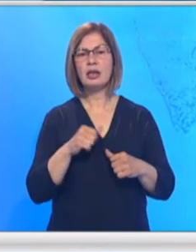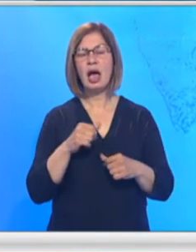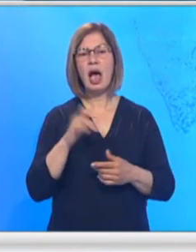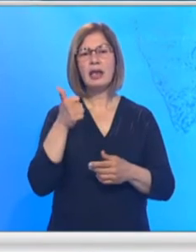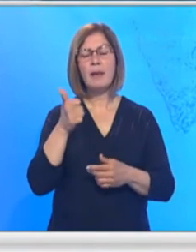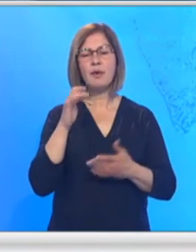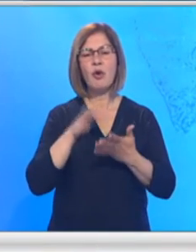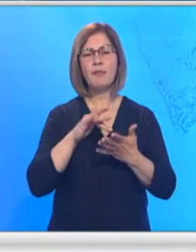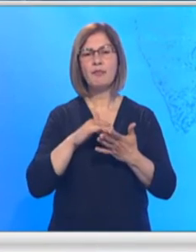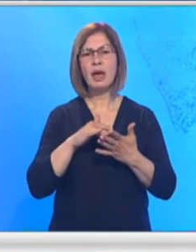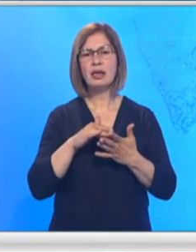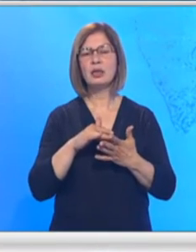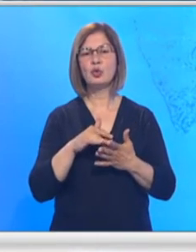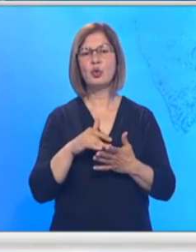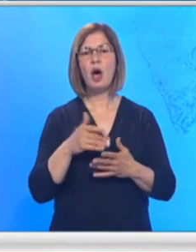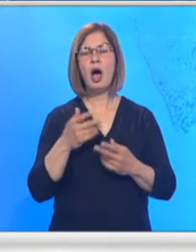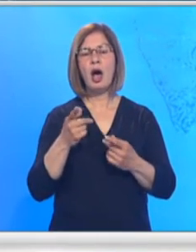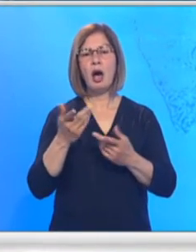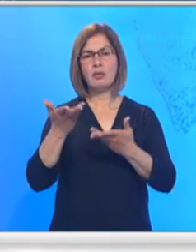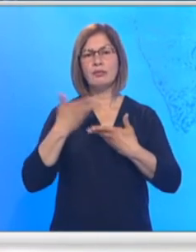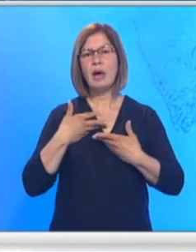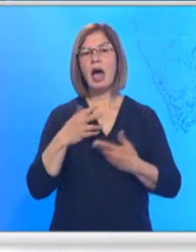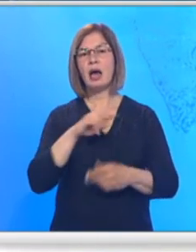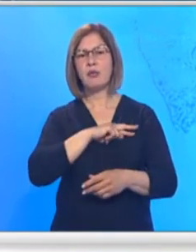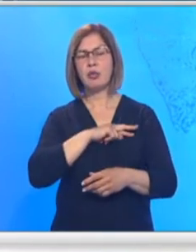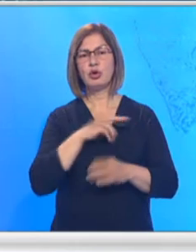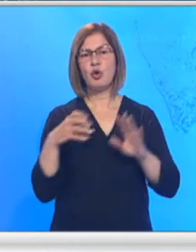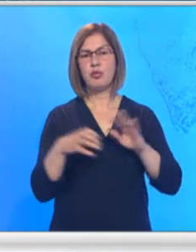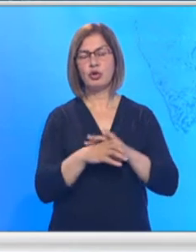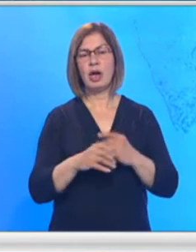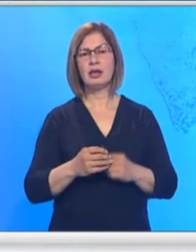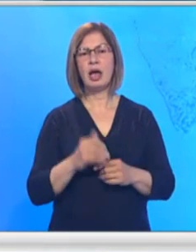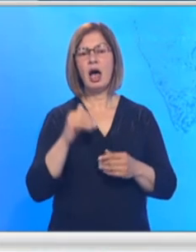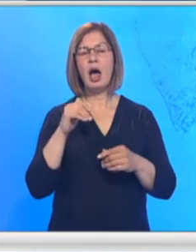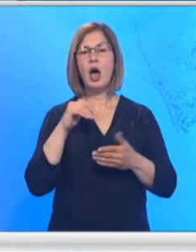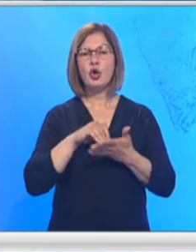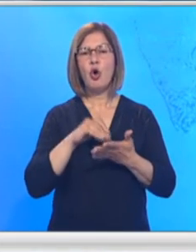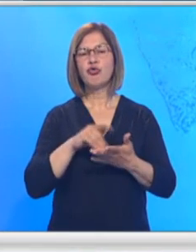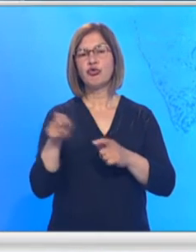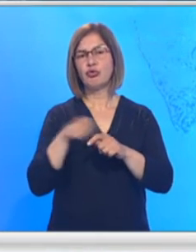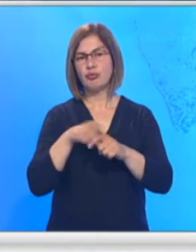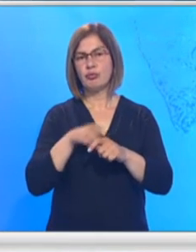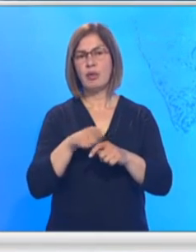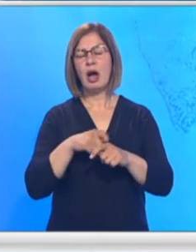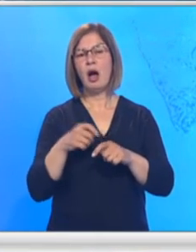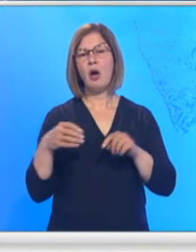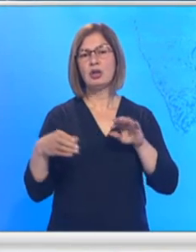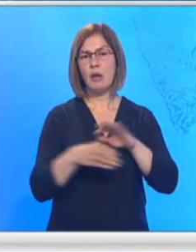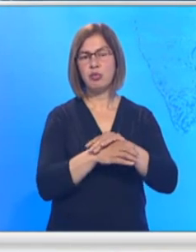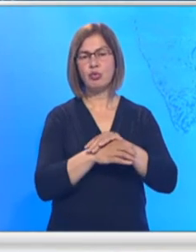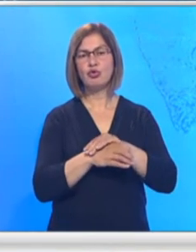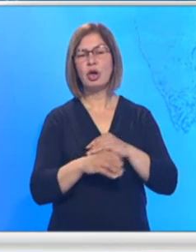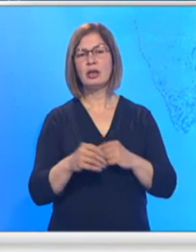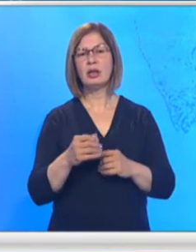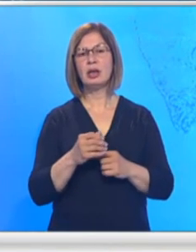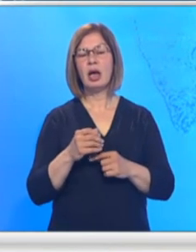sastava, koja su iz republičkog budžeta. Evo, toliko za ovo javljanje, još uvijek se diskutuje o rebalansu budžeta, šest tačaka dnevnog reda